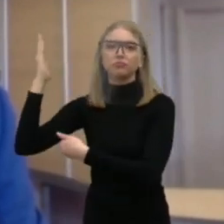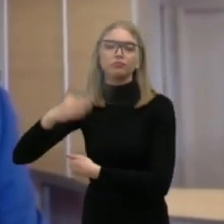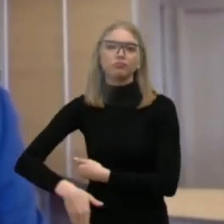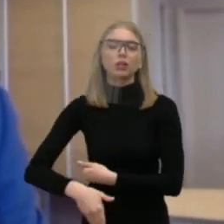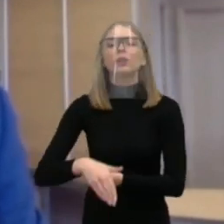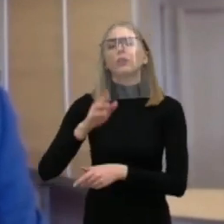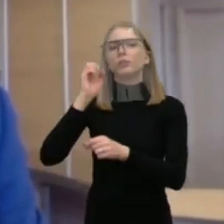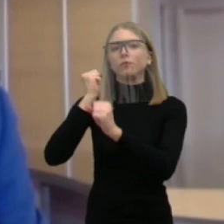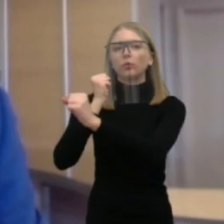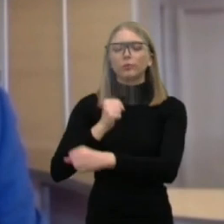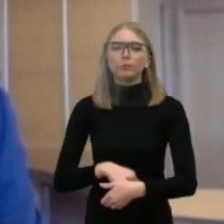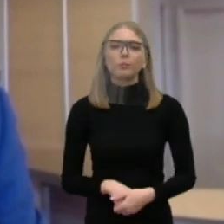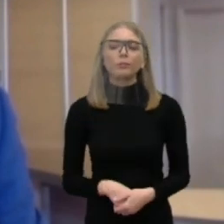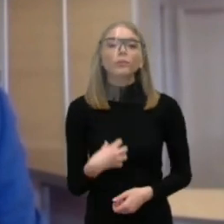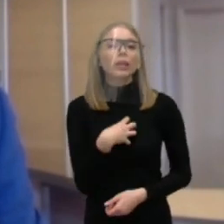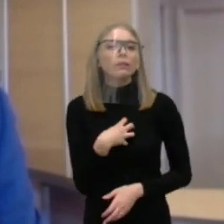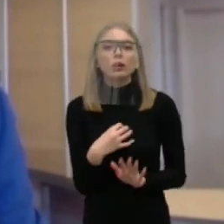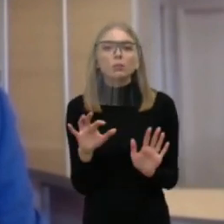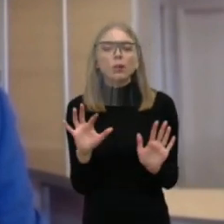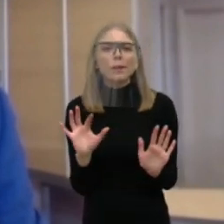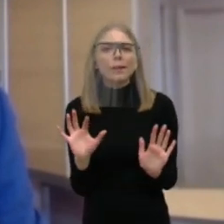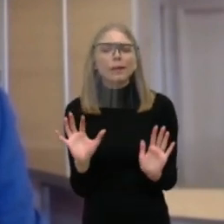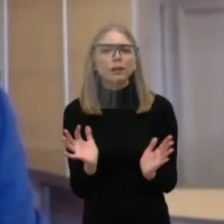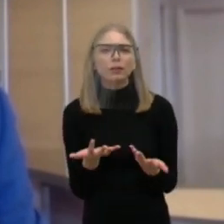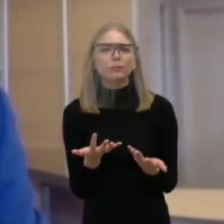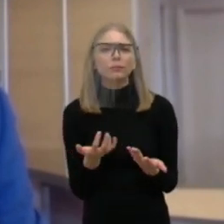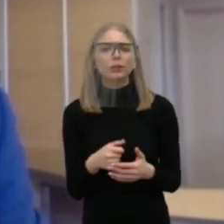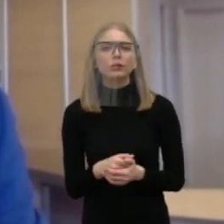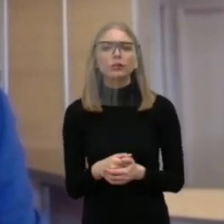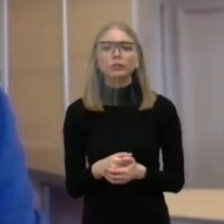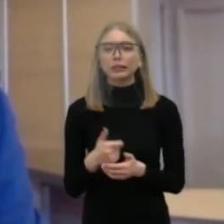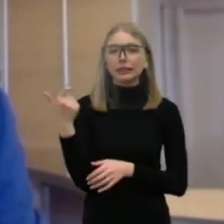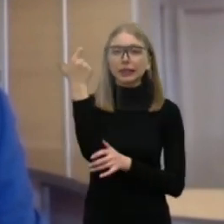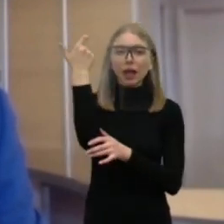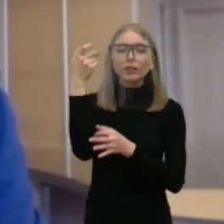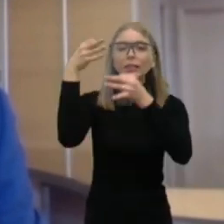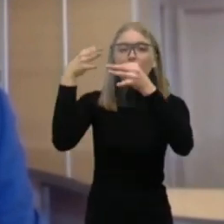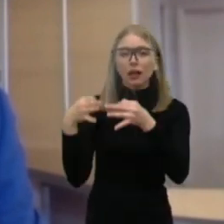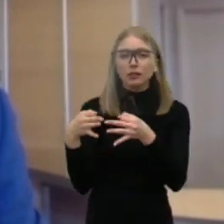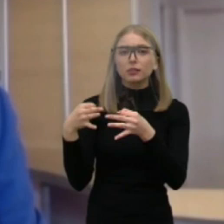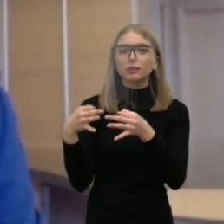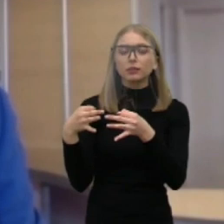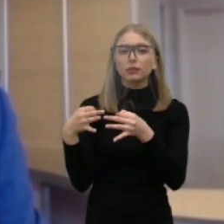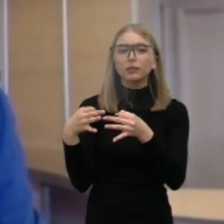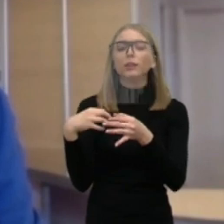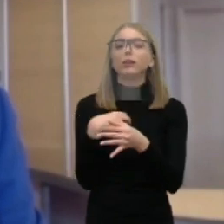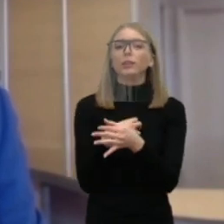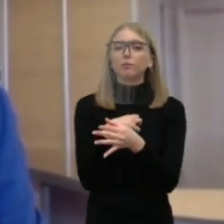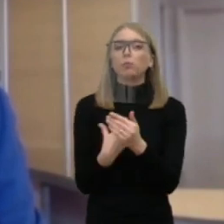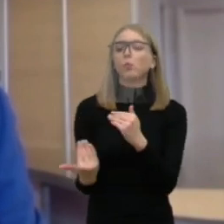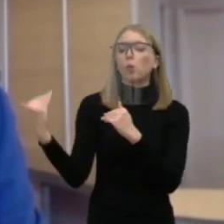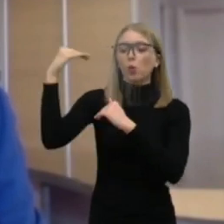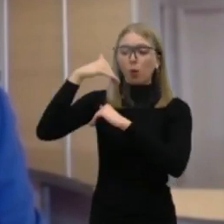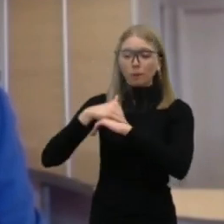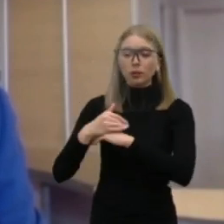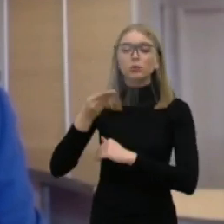Kas svarbu dar irgi išspręsti, tai yra savininkų teisės ir jos turi būti teisingai kompensuotos.